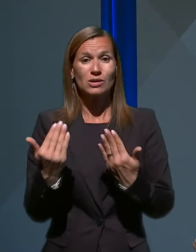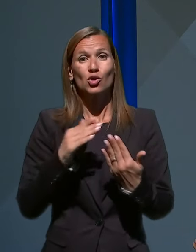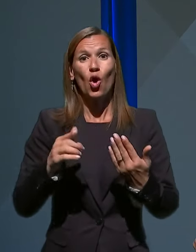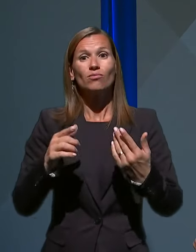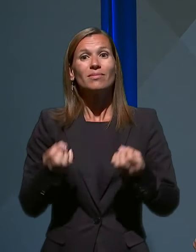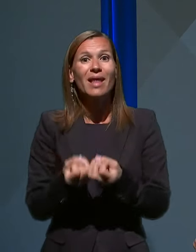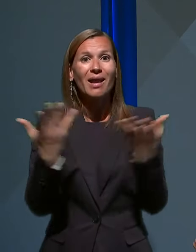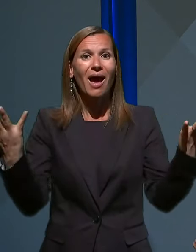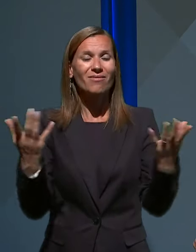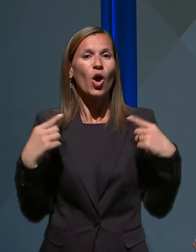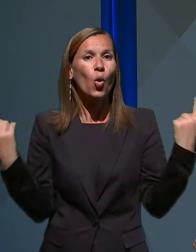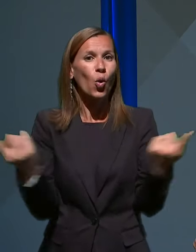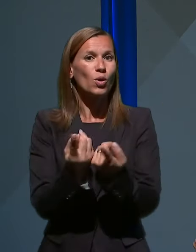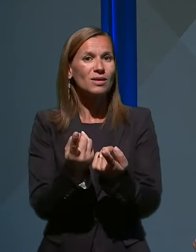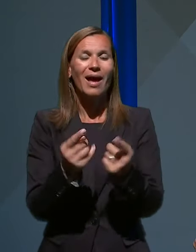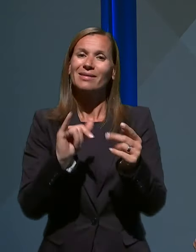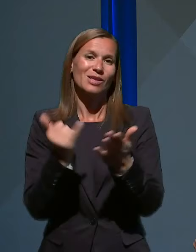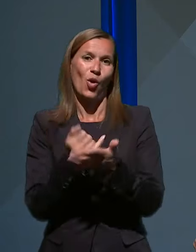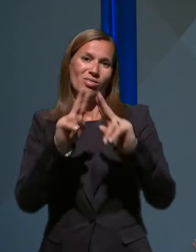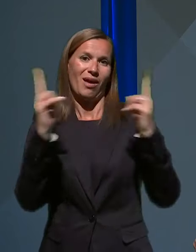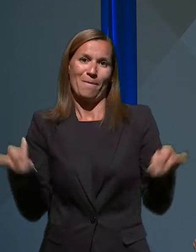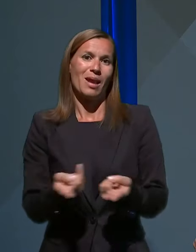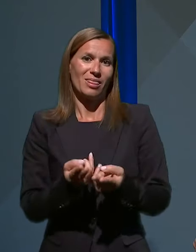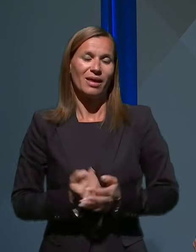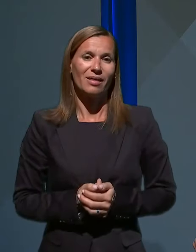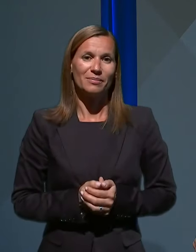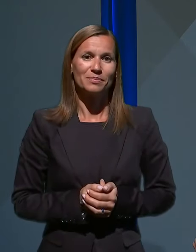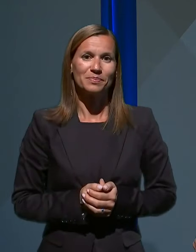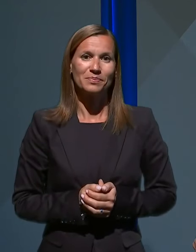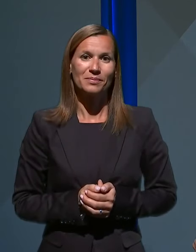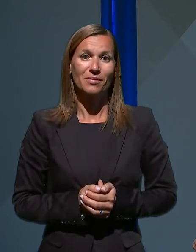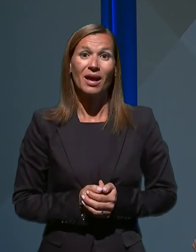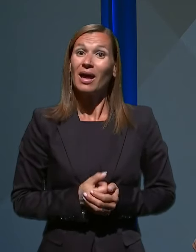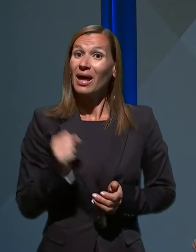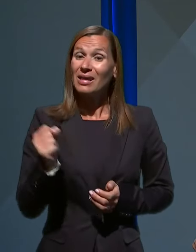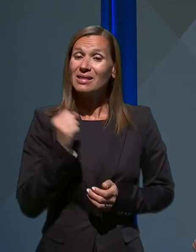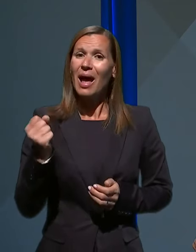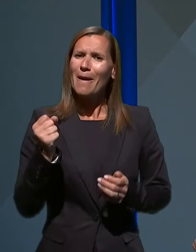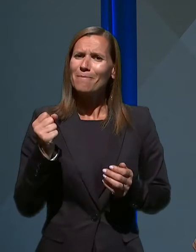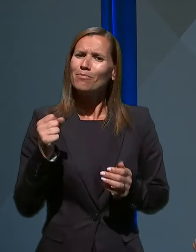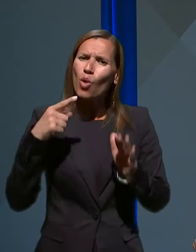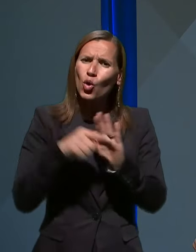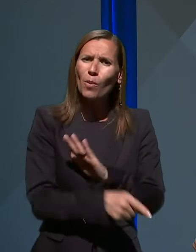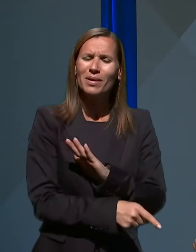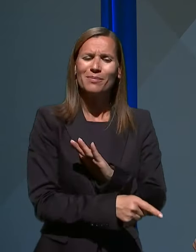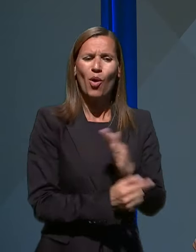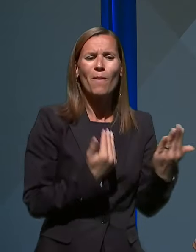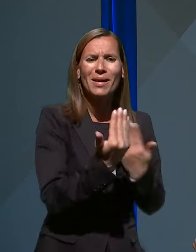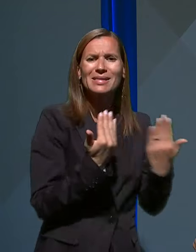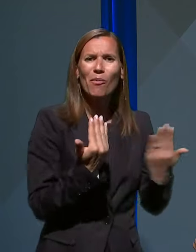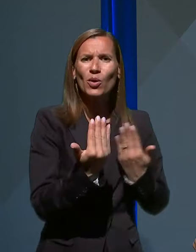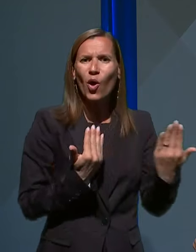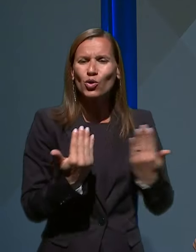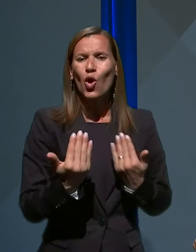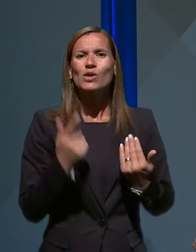in do celotnega planeta. Da poglobimo medsebojne odnose in odkrijemo pot do samega